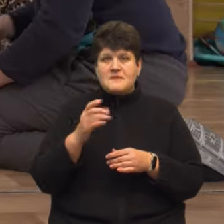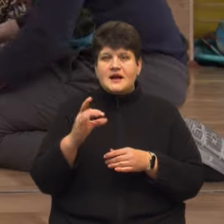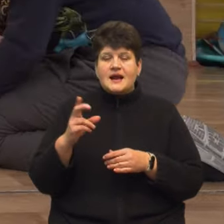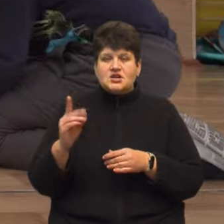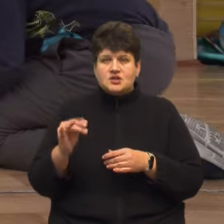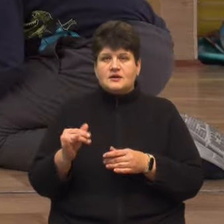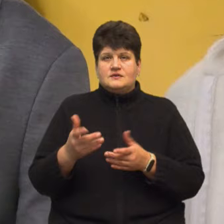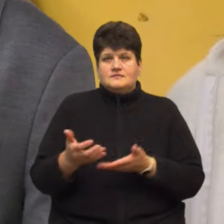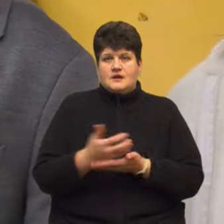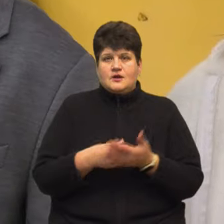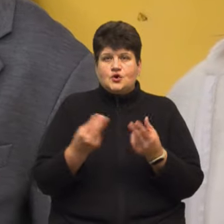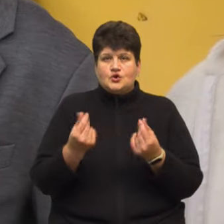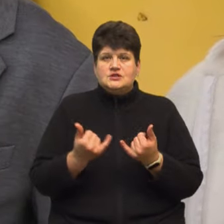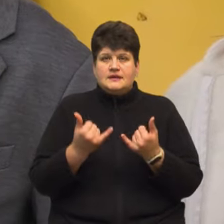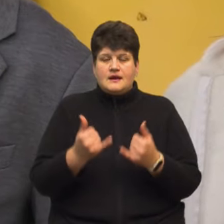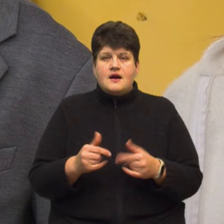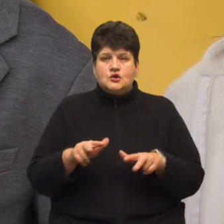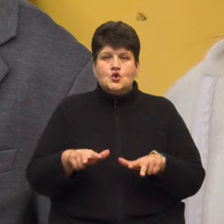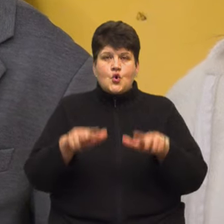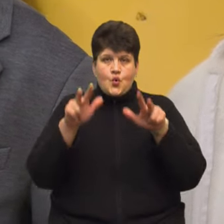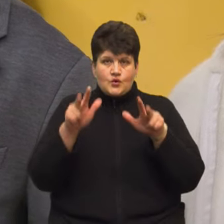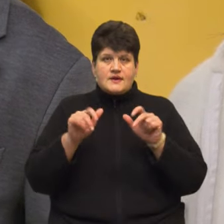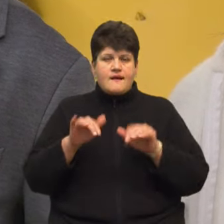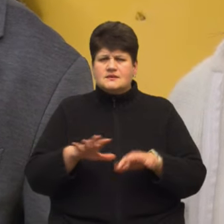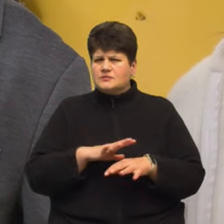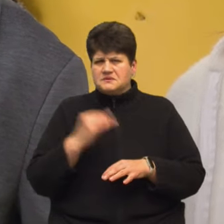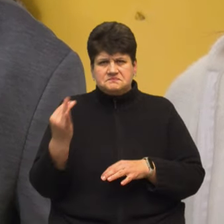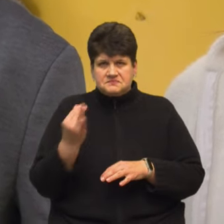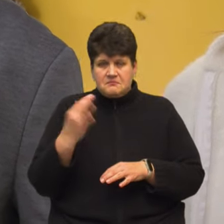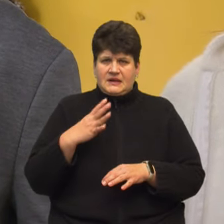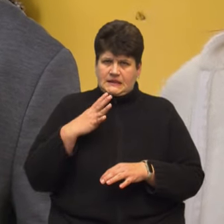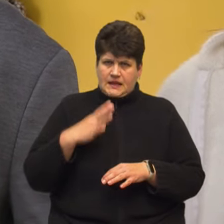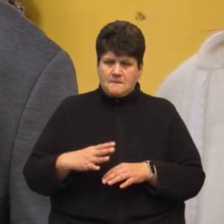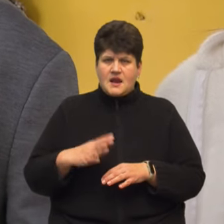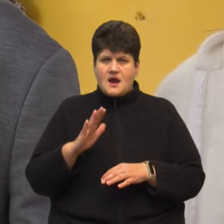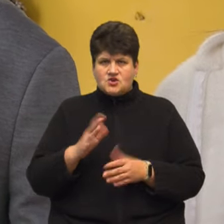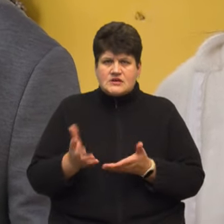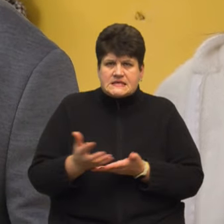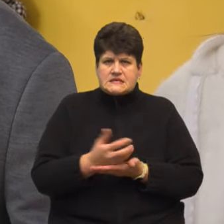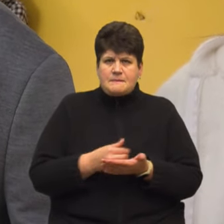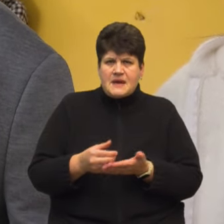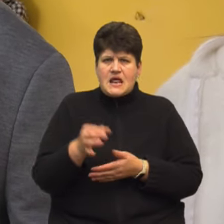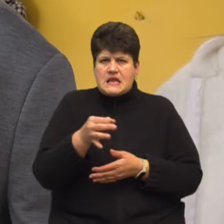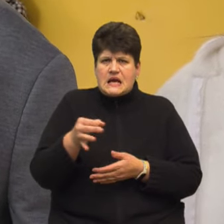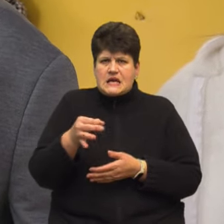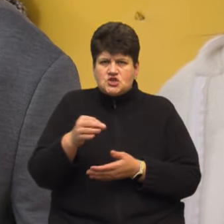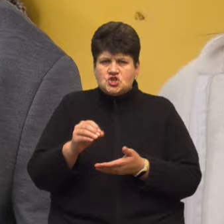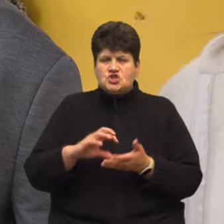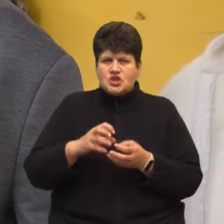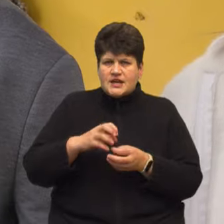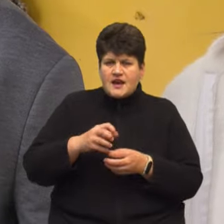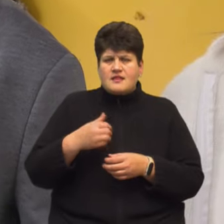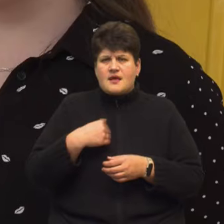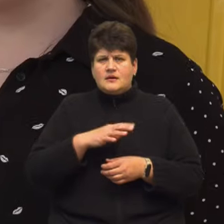зібрати гроші на дрони. Акція була дуже цікавою. Ми терпляче збирали кришечки, але водночас нам було